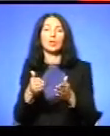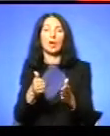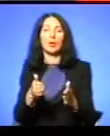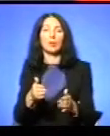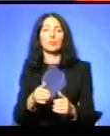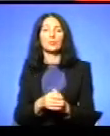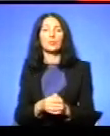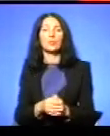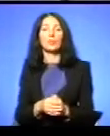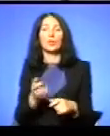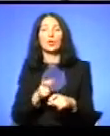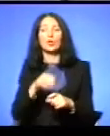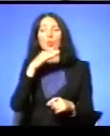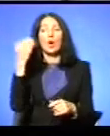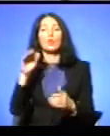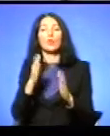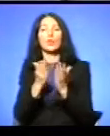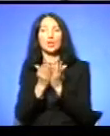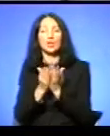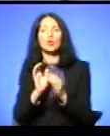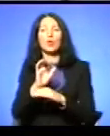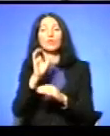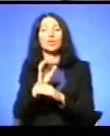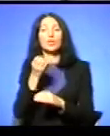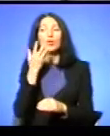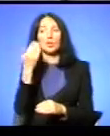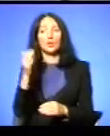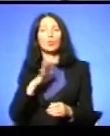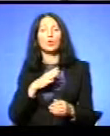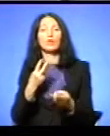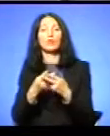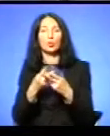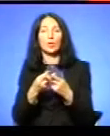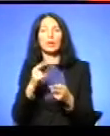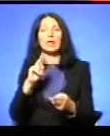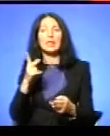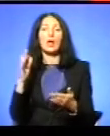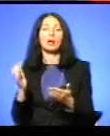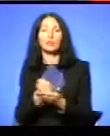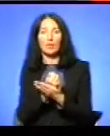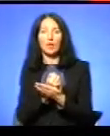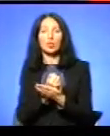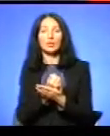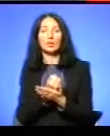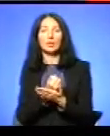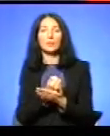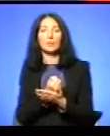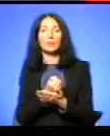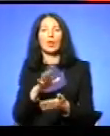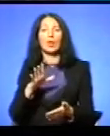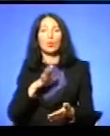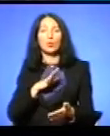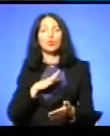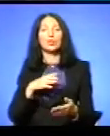Дуже багато ваших збірок вийшли тоді, коли ви були ув'язнені Тобто, як здавалося, будучи